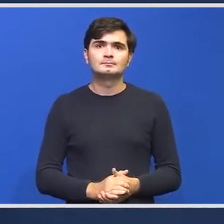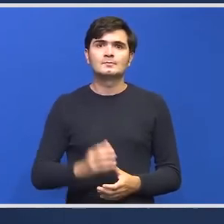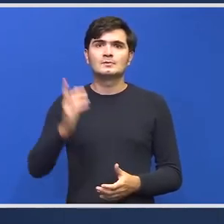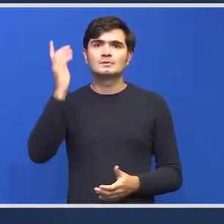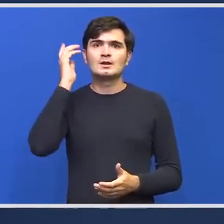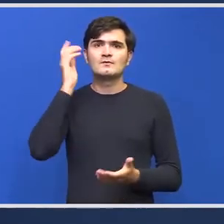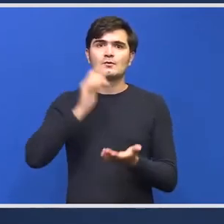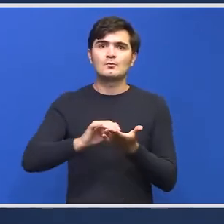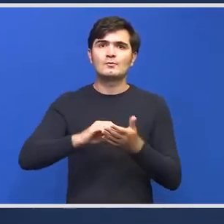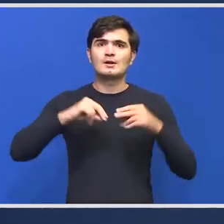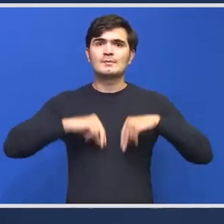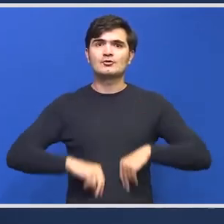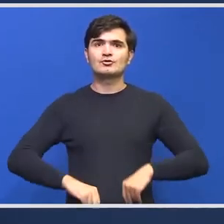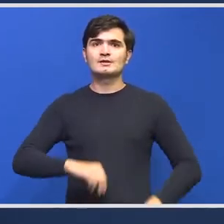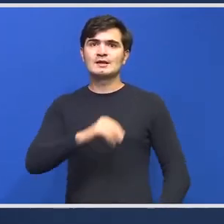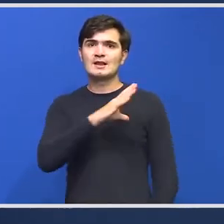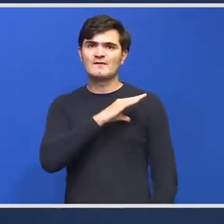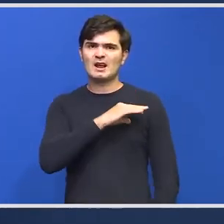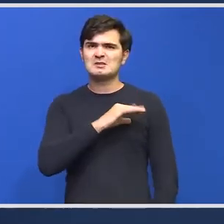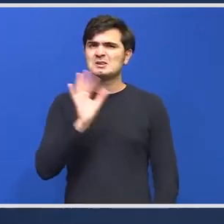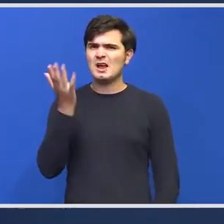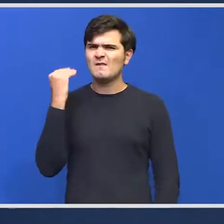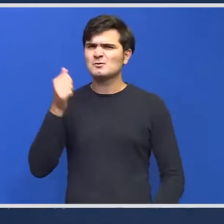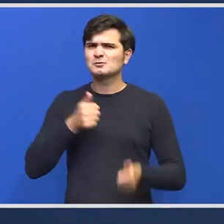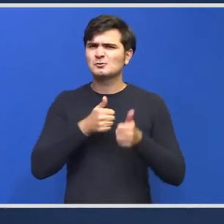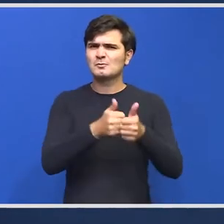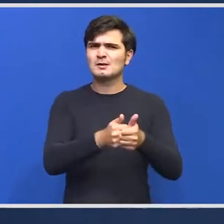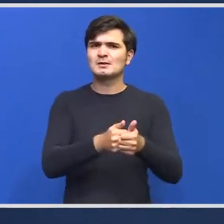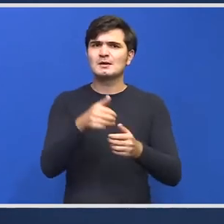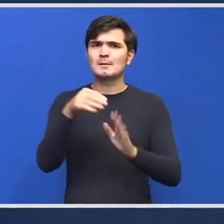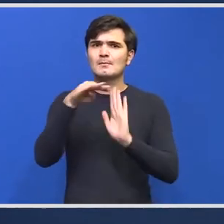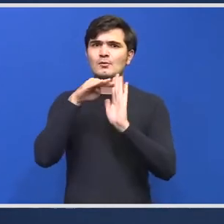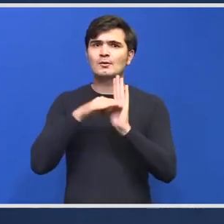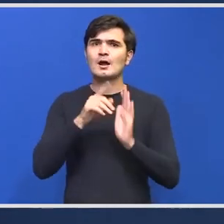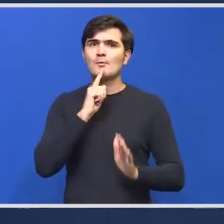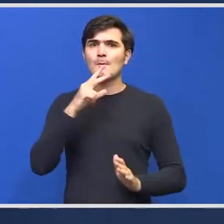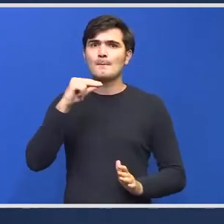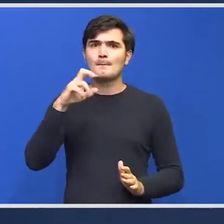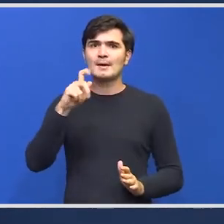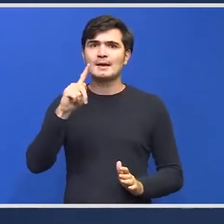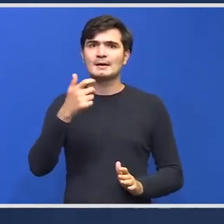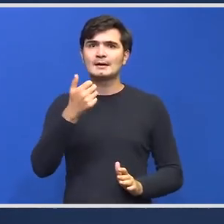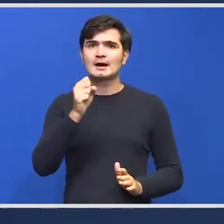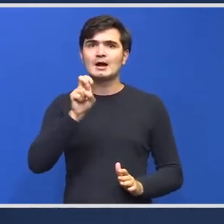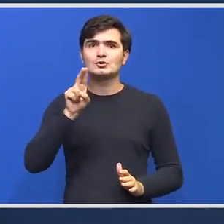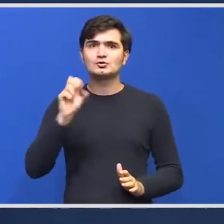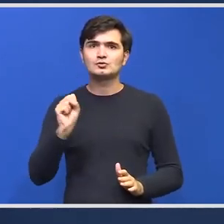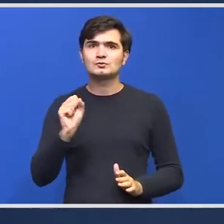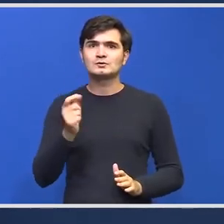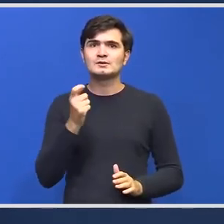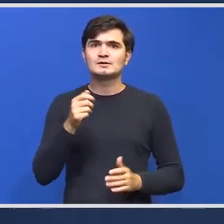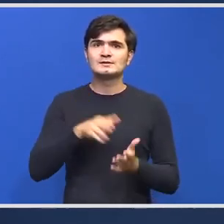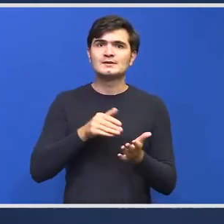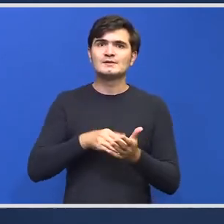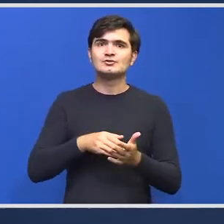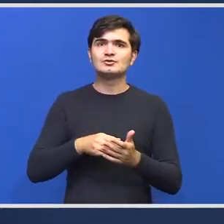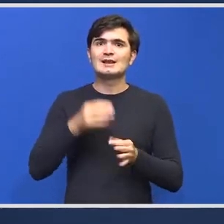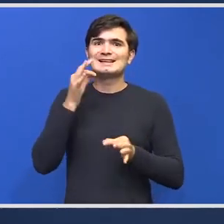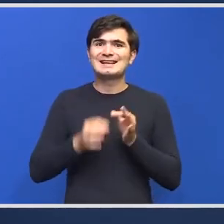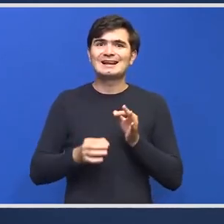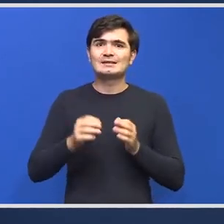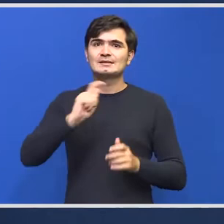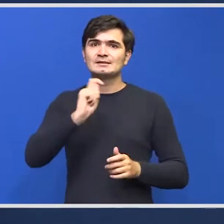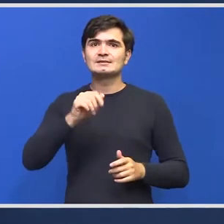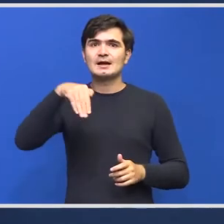al președintelui Emanuel Macron ar fi fost urmărit de programul Pegasus al serviciilor secrete ale Marocului. În acest